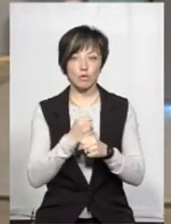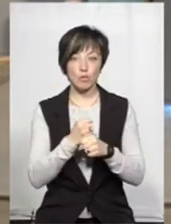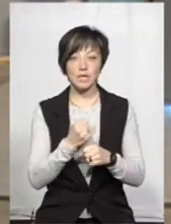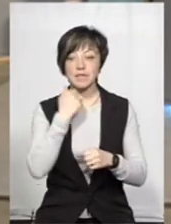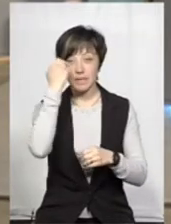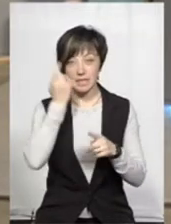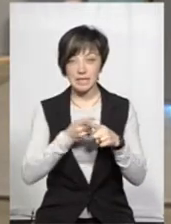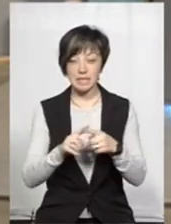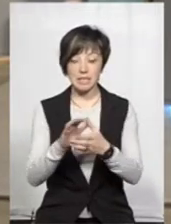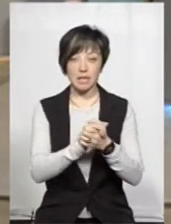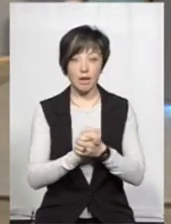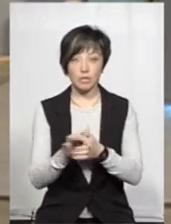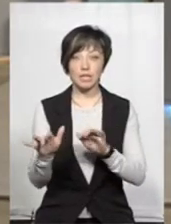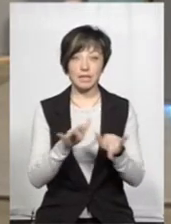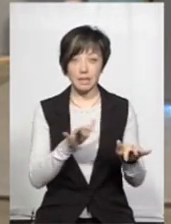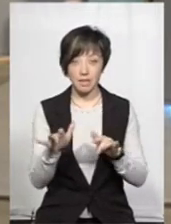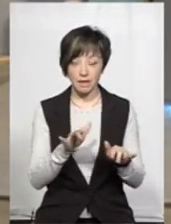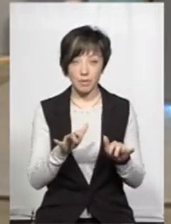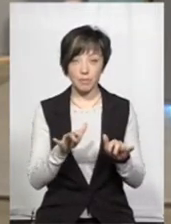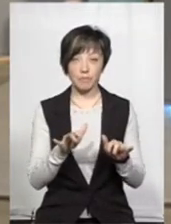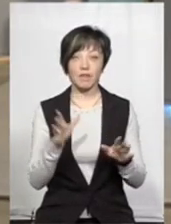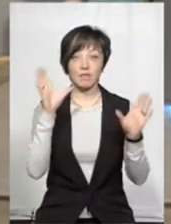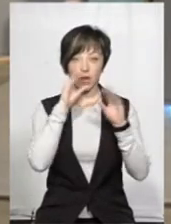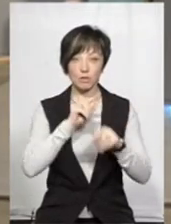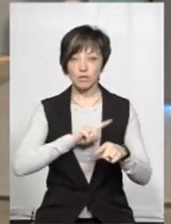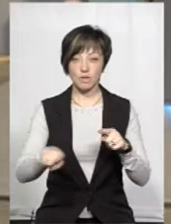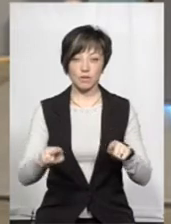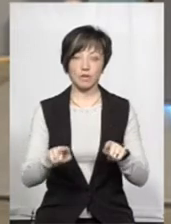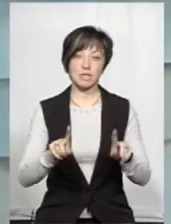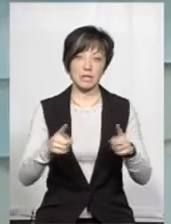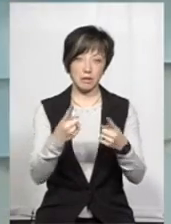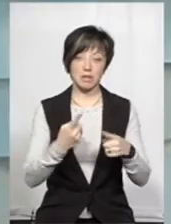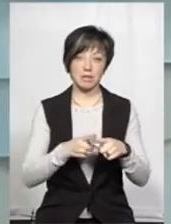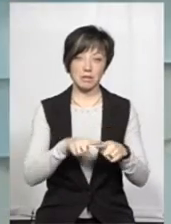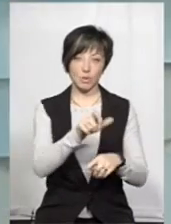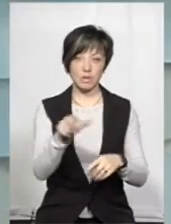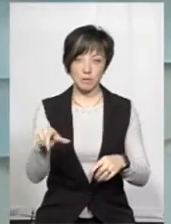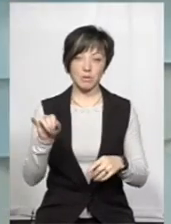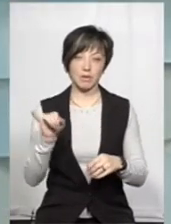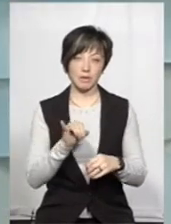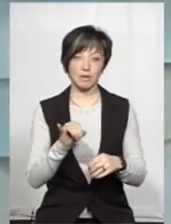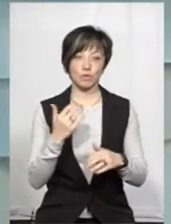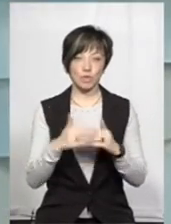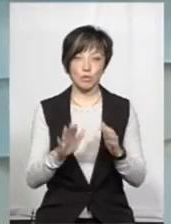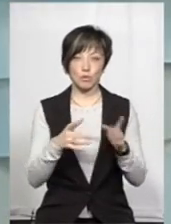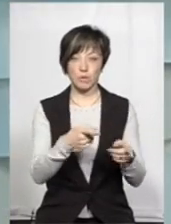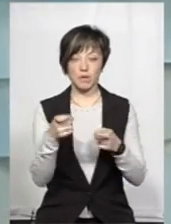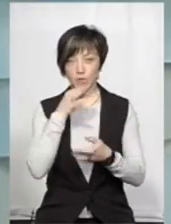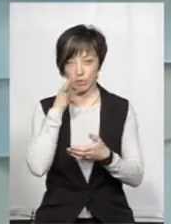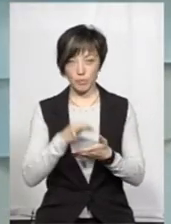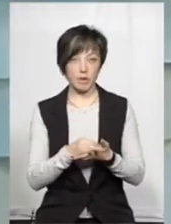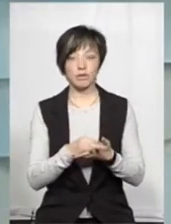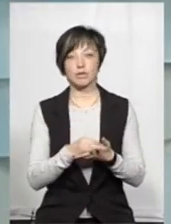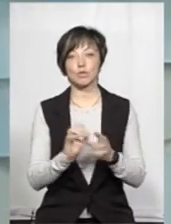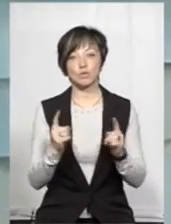роботу. І завдяки оці злагодженій дії вдалося швидко і затримати цих осіб. І, звичайно, вже вони будуть притягнуті до